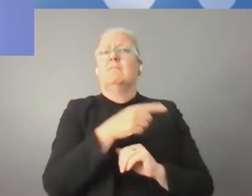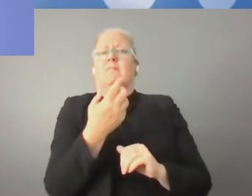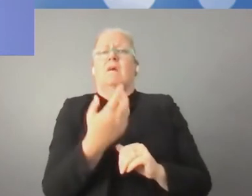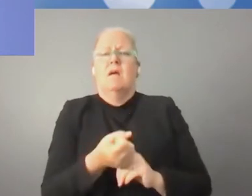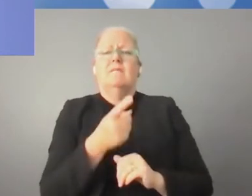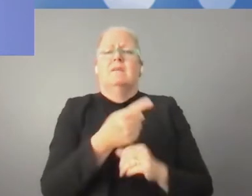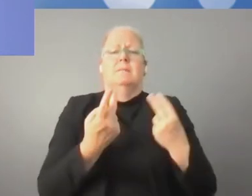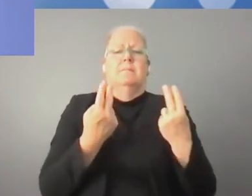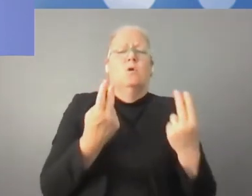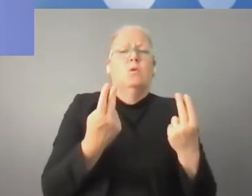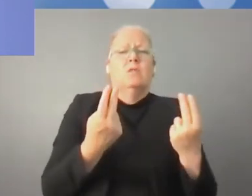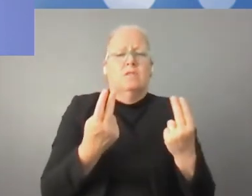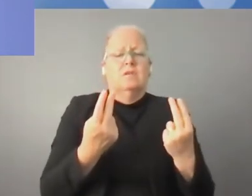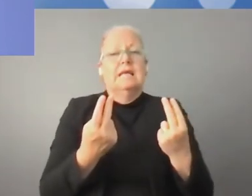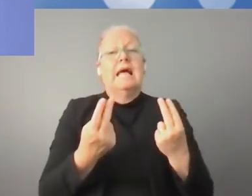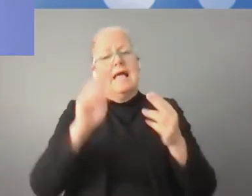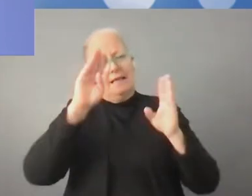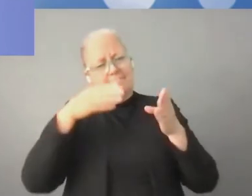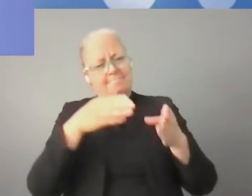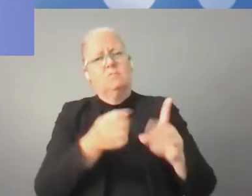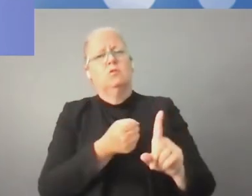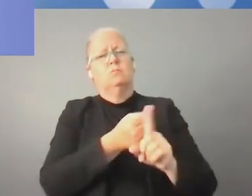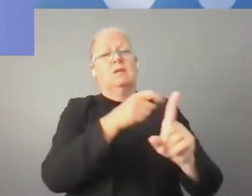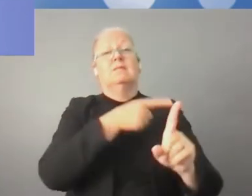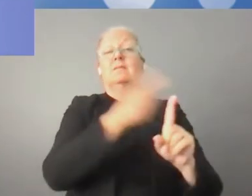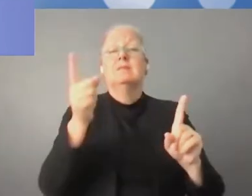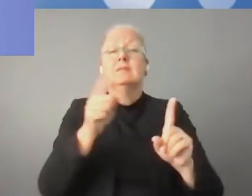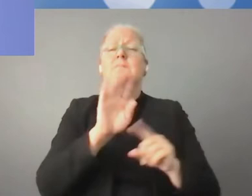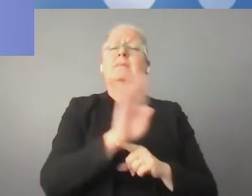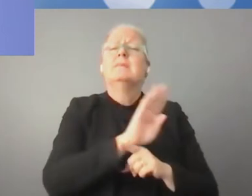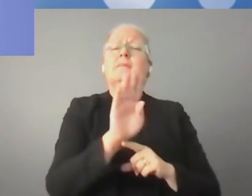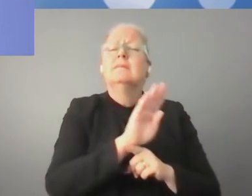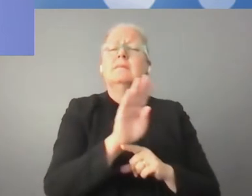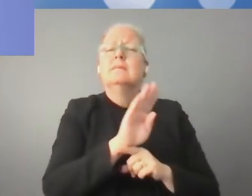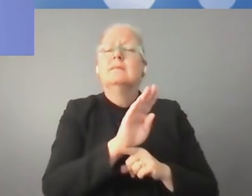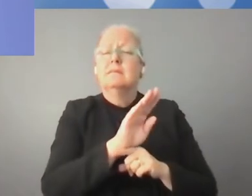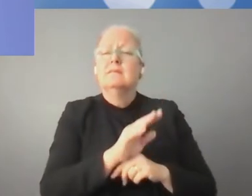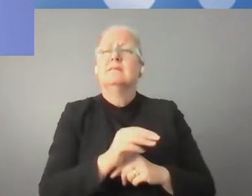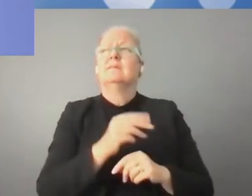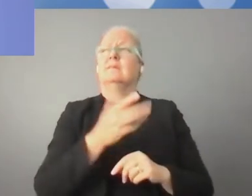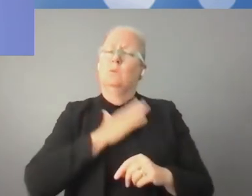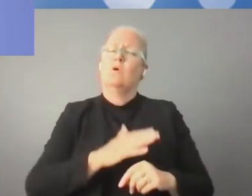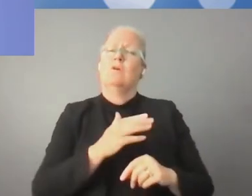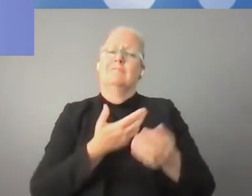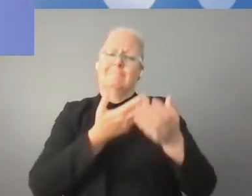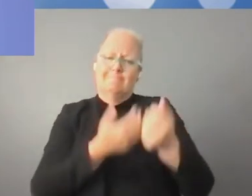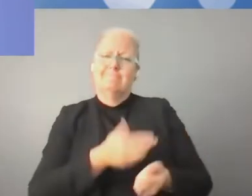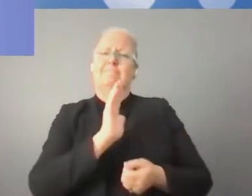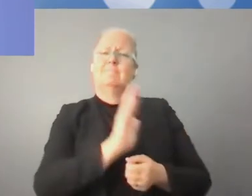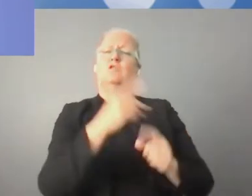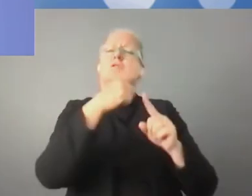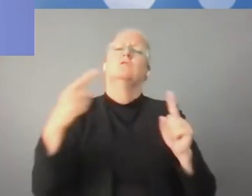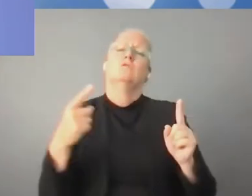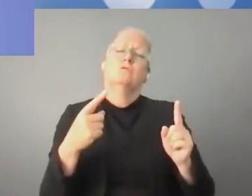niezwykle ważne i w Europie toczą się już prace nad takimi aktami i elementami ustawodawstwa,